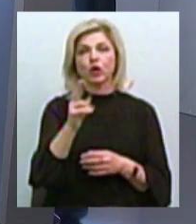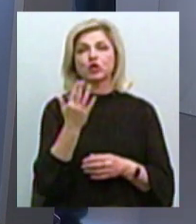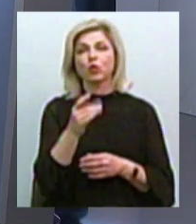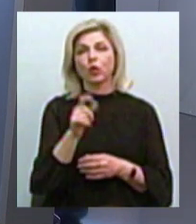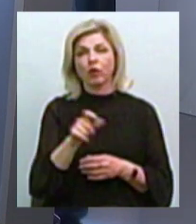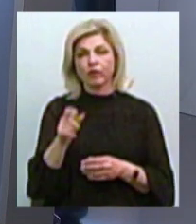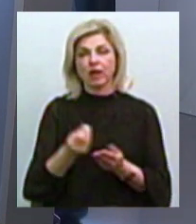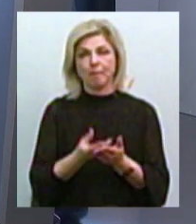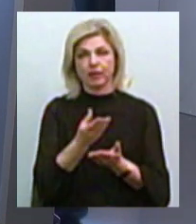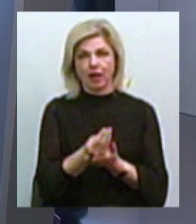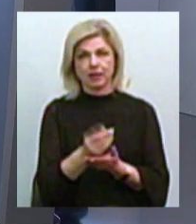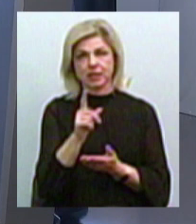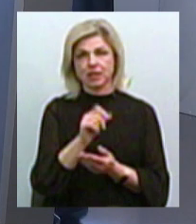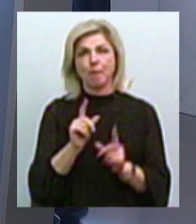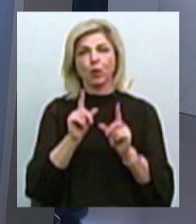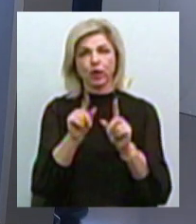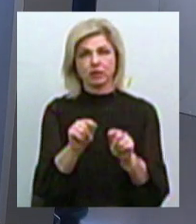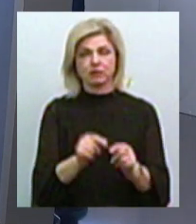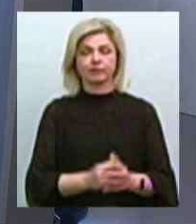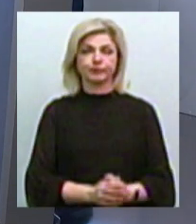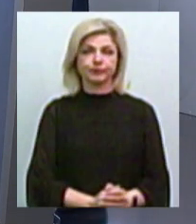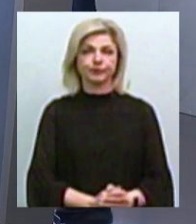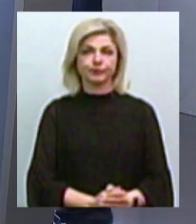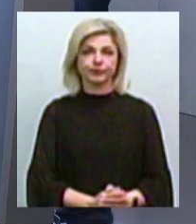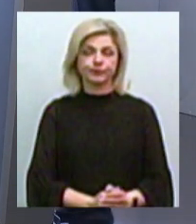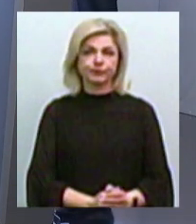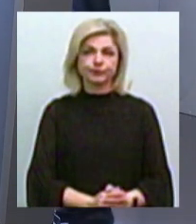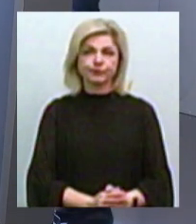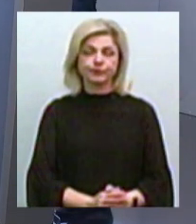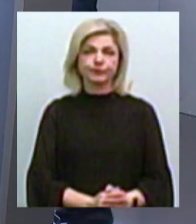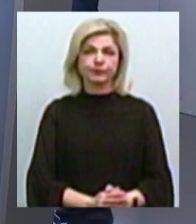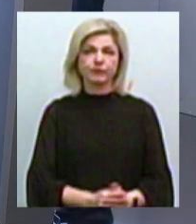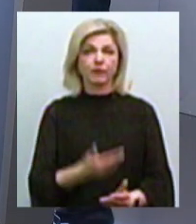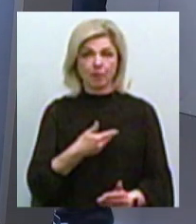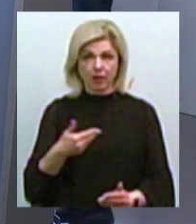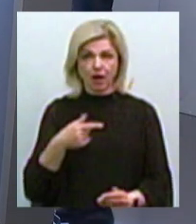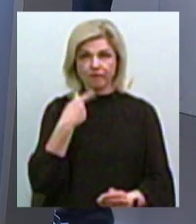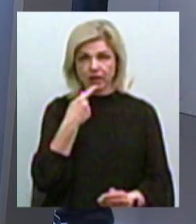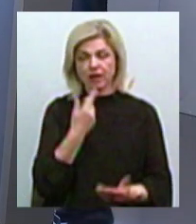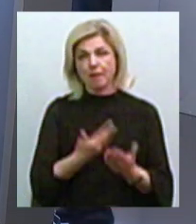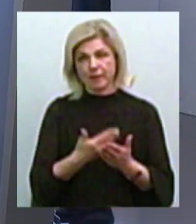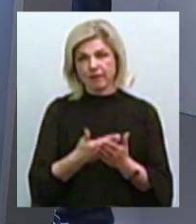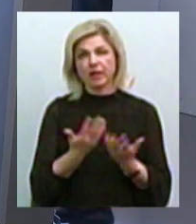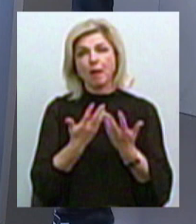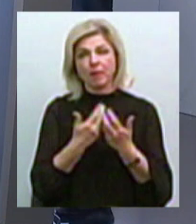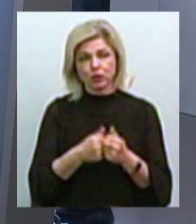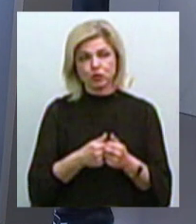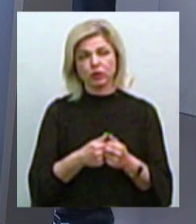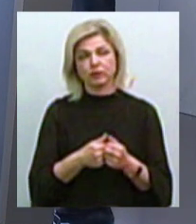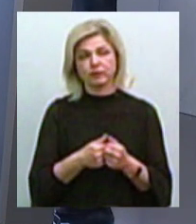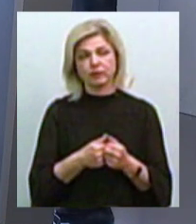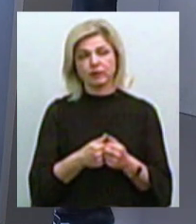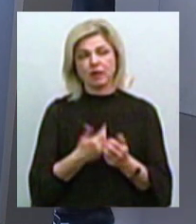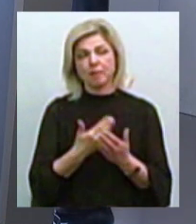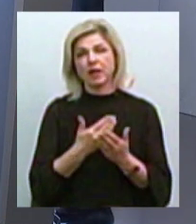пасажирів платять за проїзд. Ну, ми ж з вами говорили об цьому, що примерно підсчет представляє собою